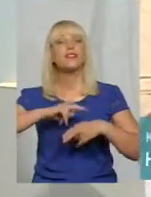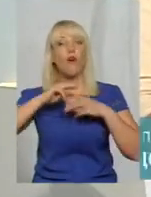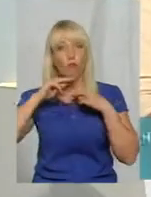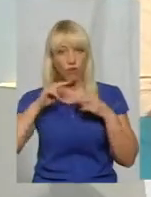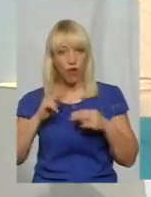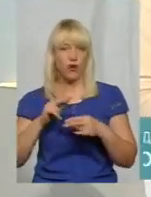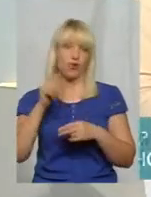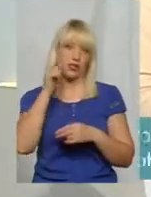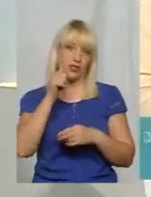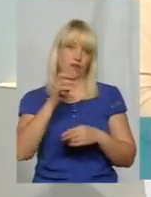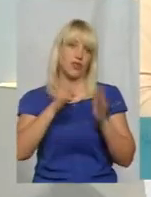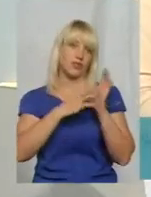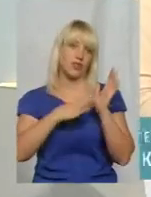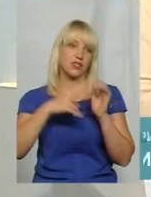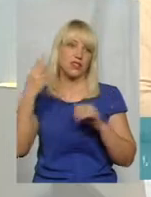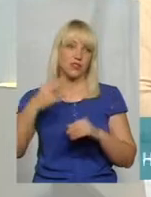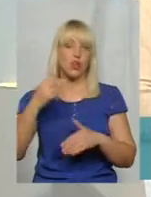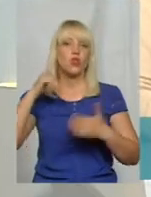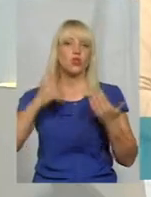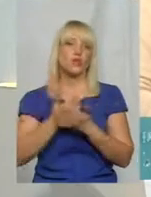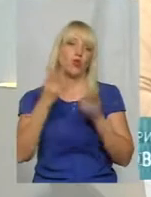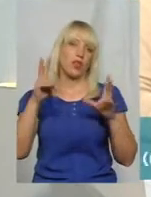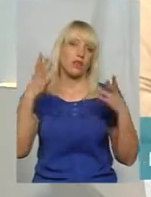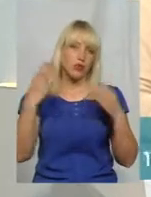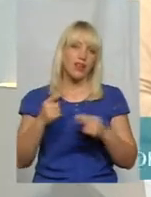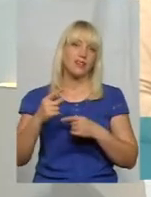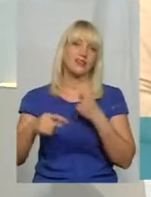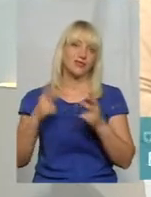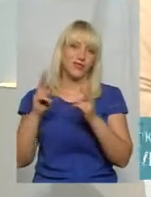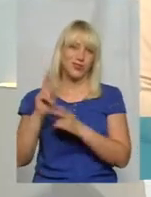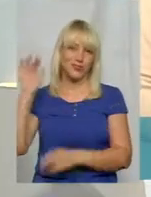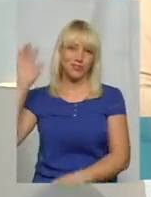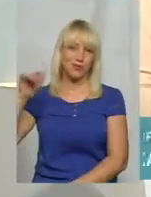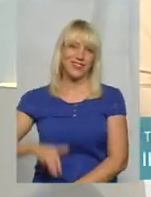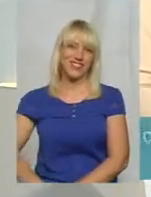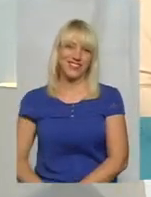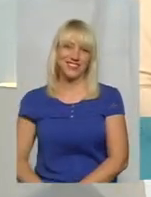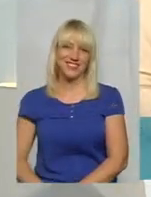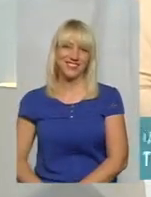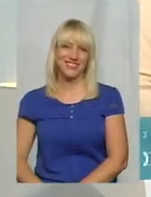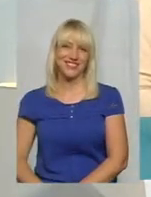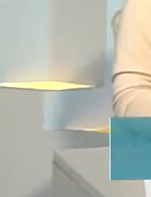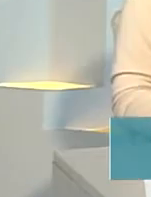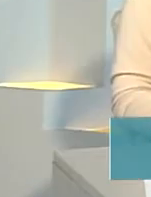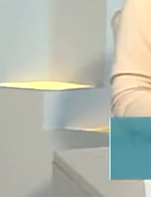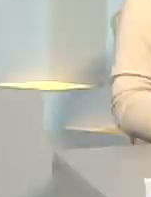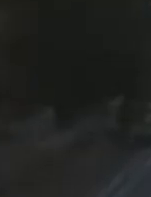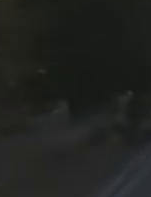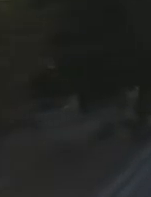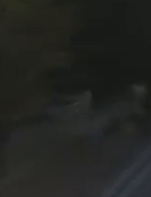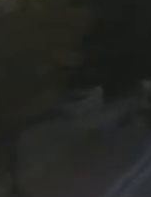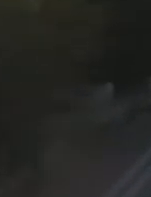Вже завтра о 19.20 з новою темою дня зустрінемося у цій студії. На сьогодні все. Дякую.